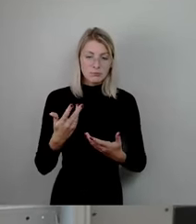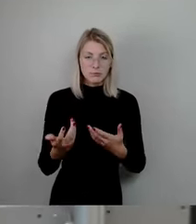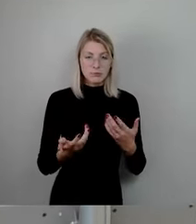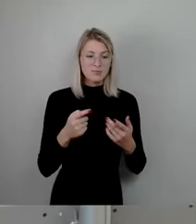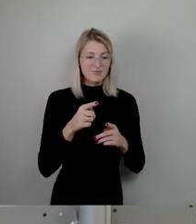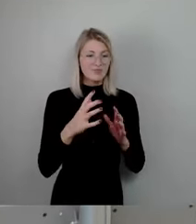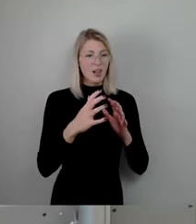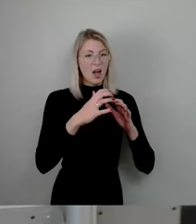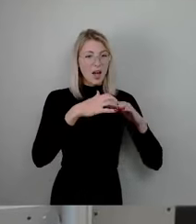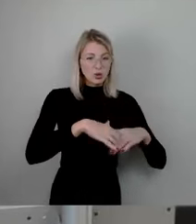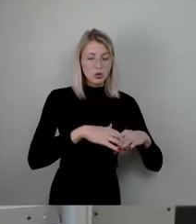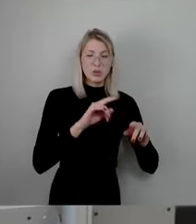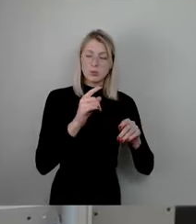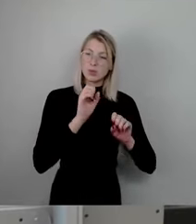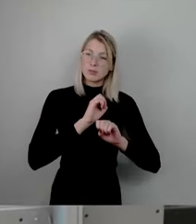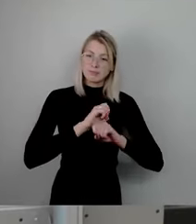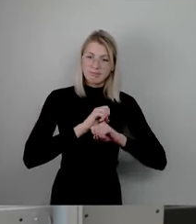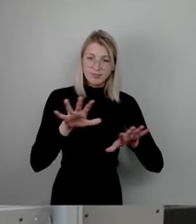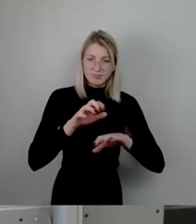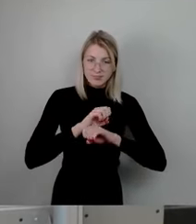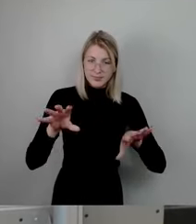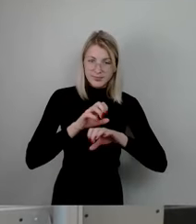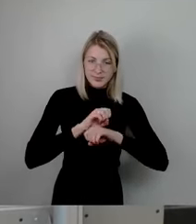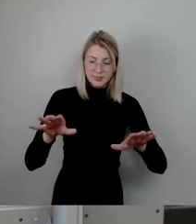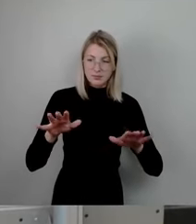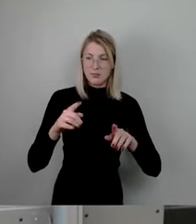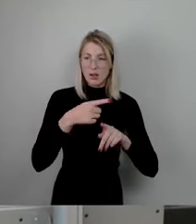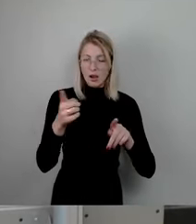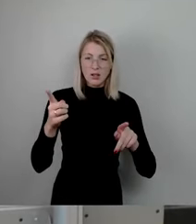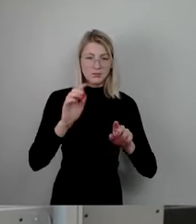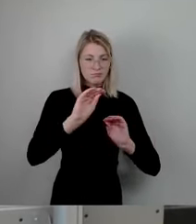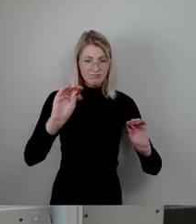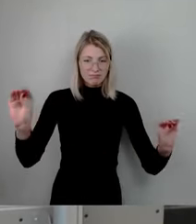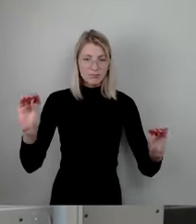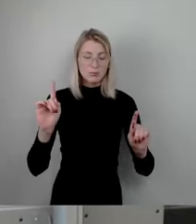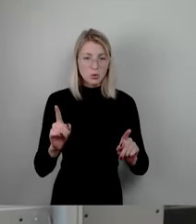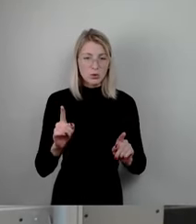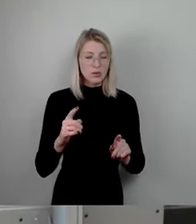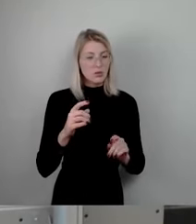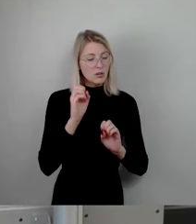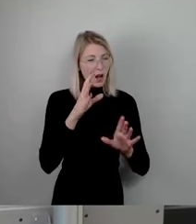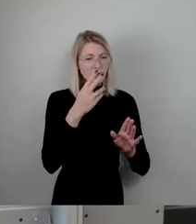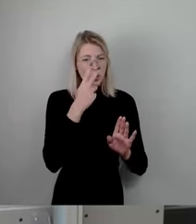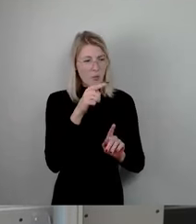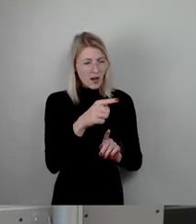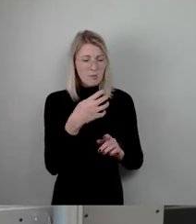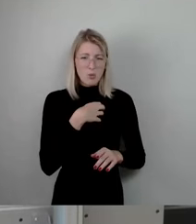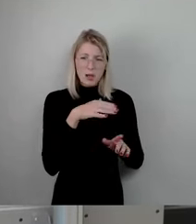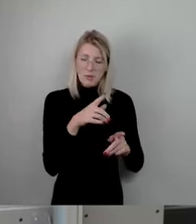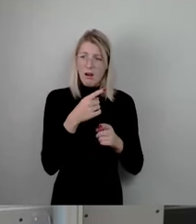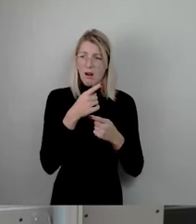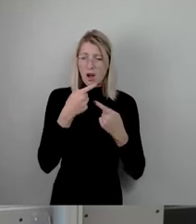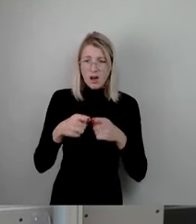werden zu lassen und vor allen Dingen deutlich zu machen, dass das Problem tausendfach auch in anderen Städten und überall im